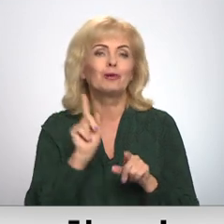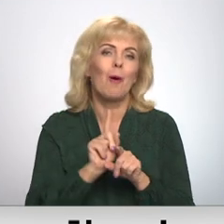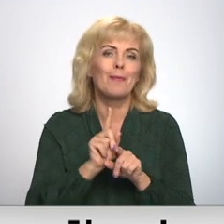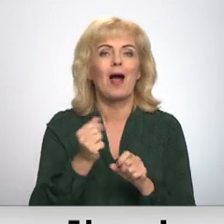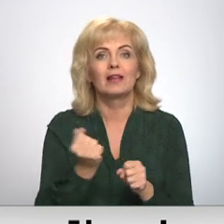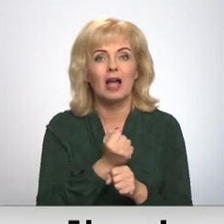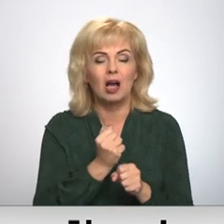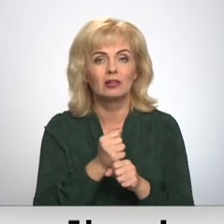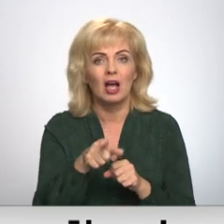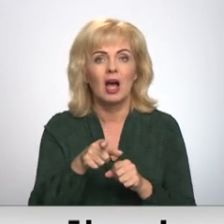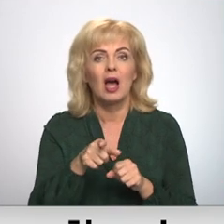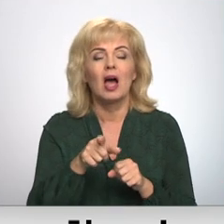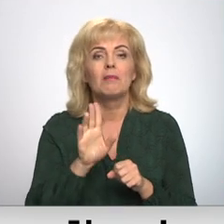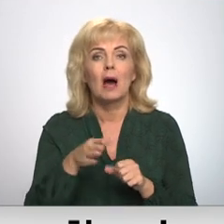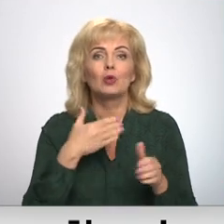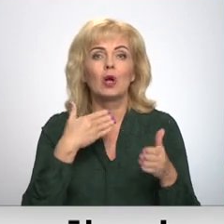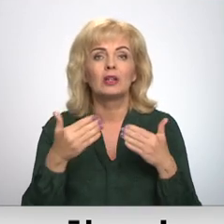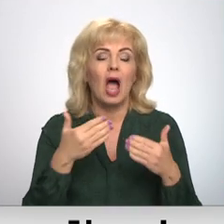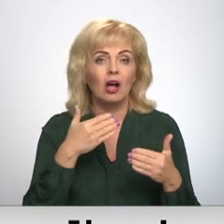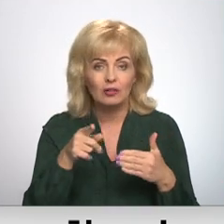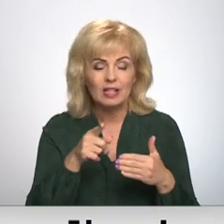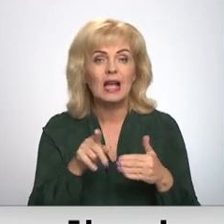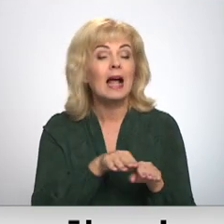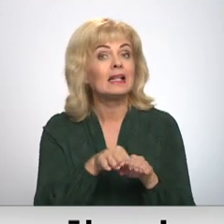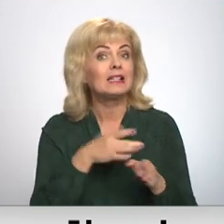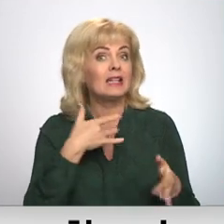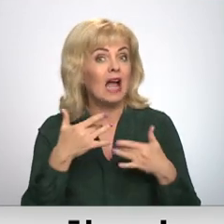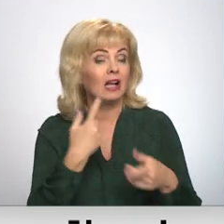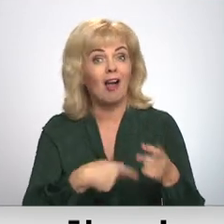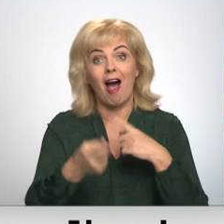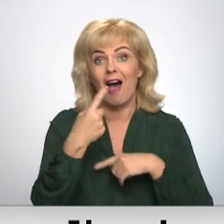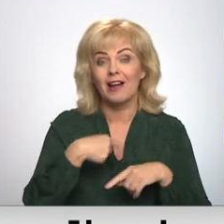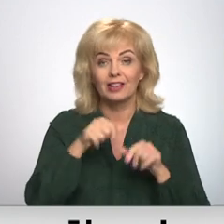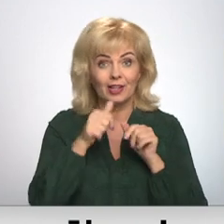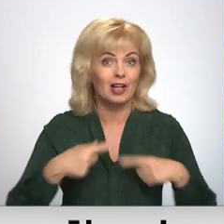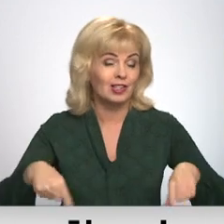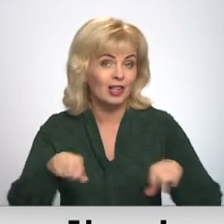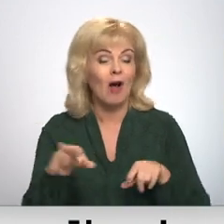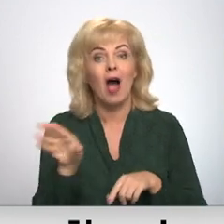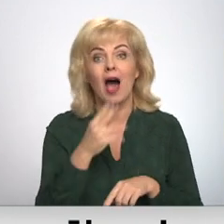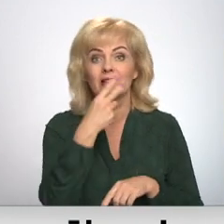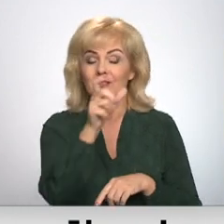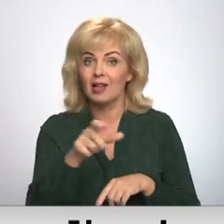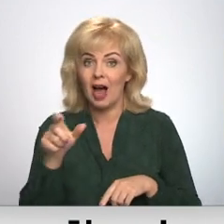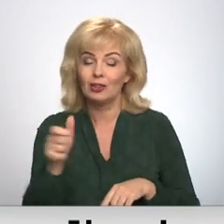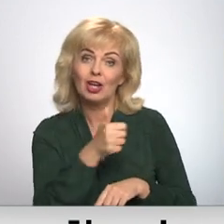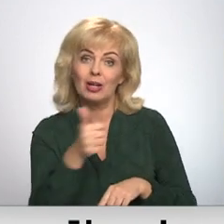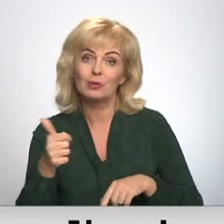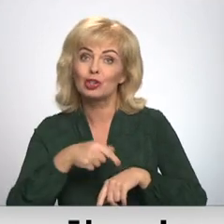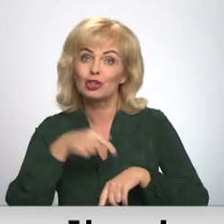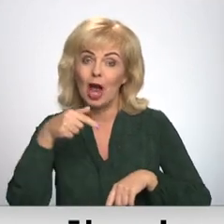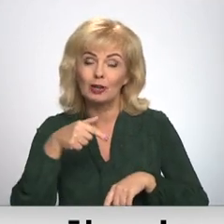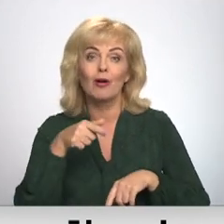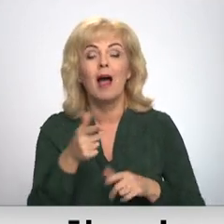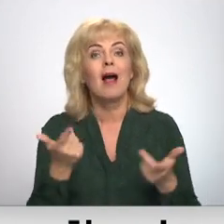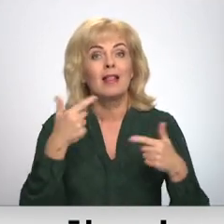Cita tā atmosfēra ir ap to teātru. Līdzīgi kā aktieriem atgriežoties zālē, kurā ir skatītāji, īpašas sajūtas visas izrādes